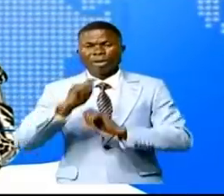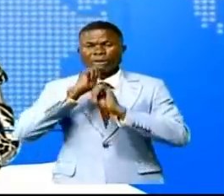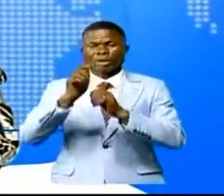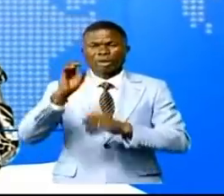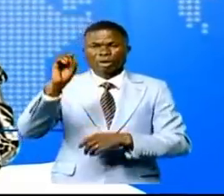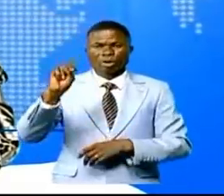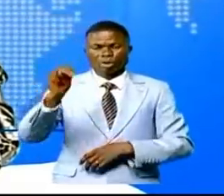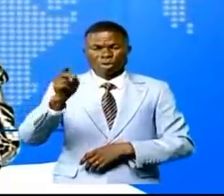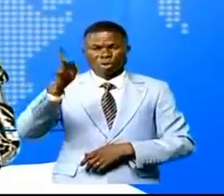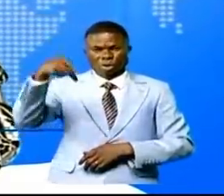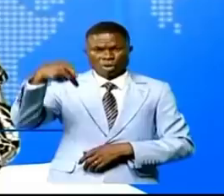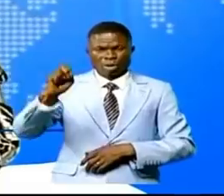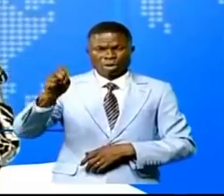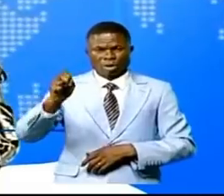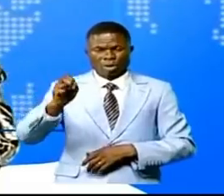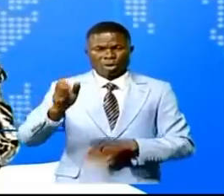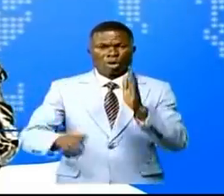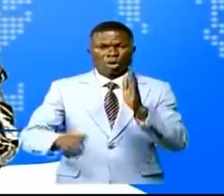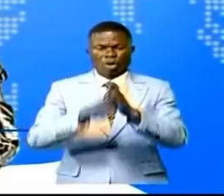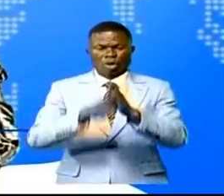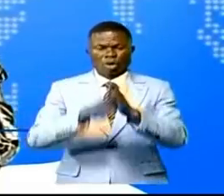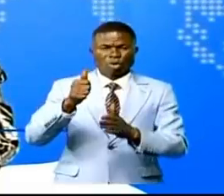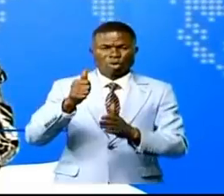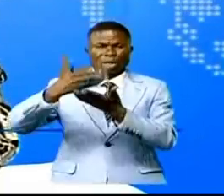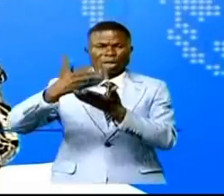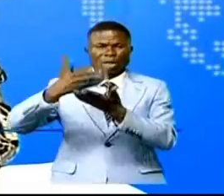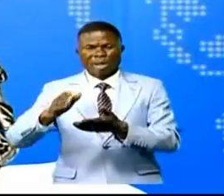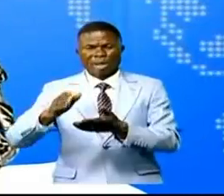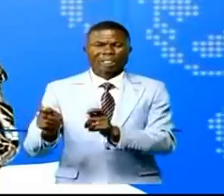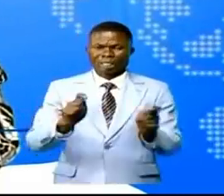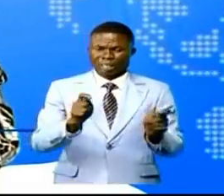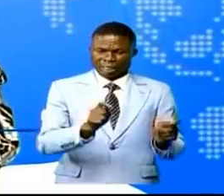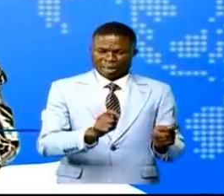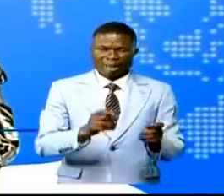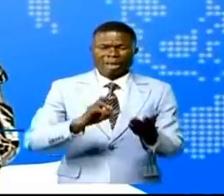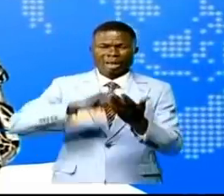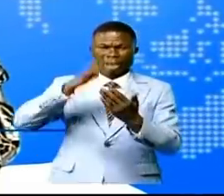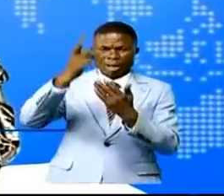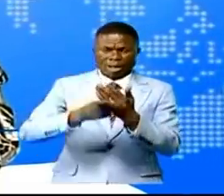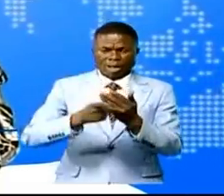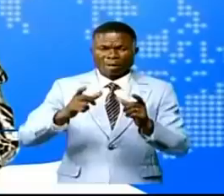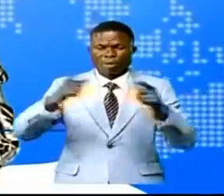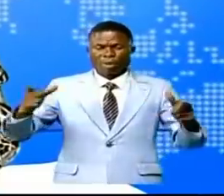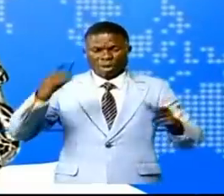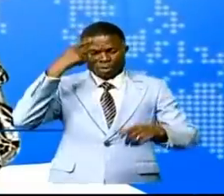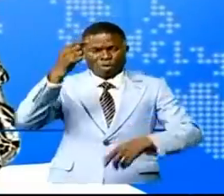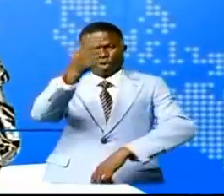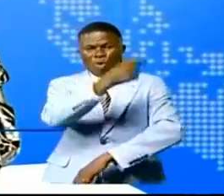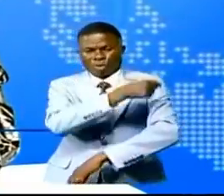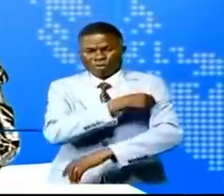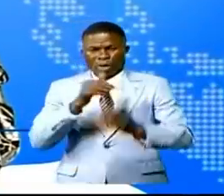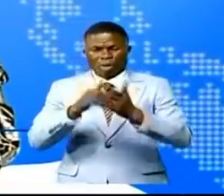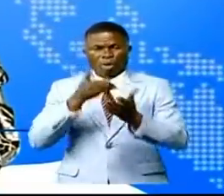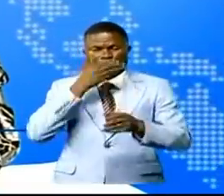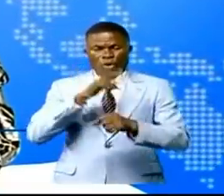Pat Congo aux 11 zones du Tanganyika dans le cadre du programme élargi de vaccination. Images et commentaires.